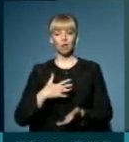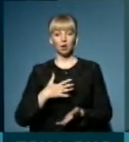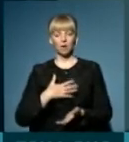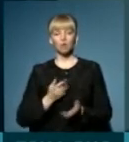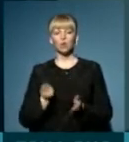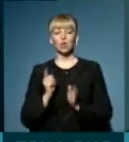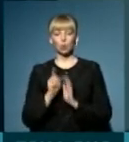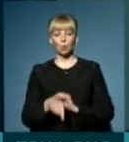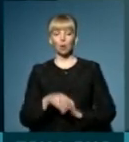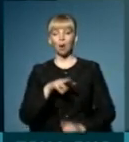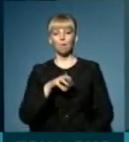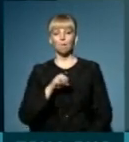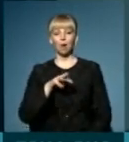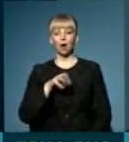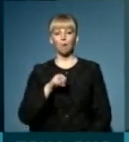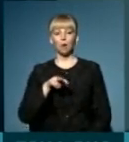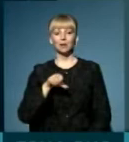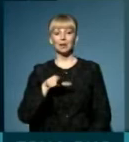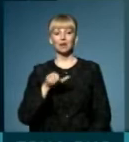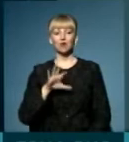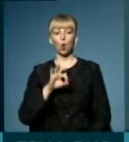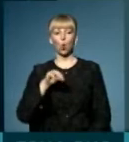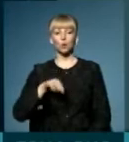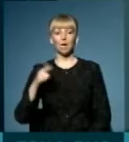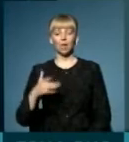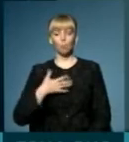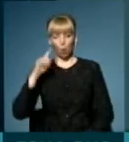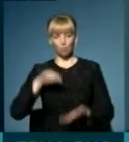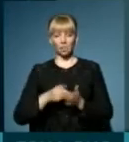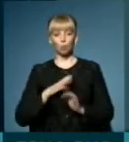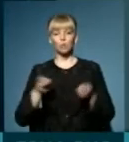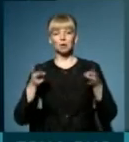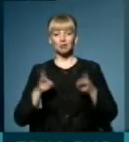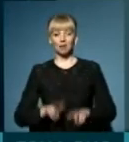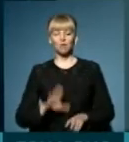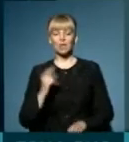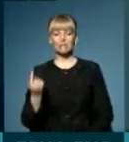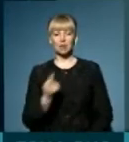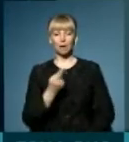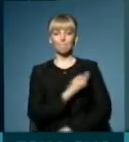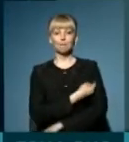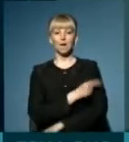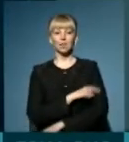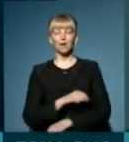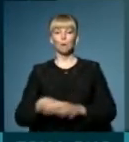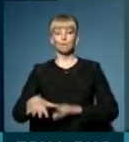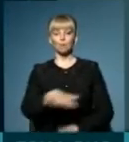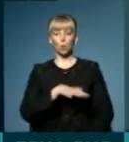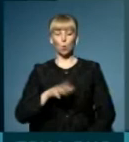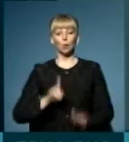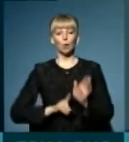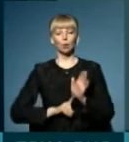і в тому числі Мамеликівської ОТГ. Тобто моя мета була залишитися в єдиному медичному просторі.